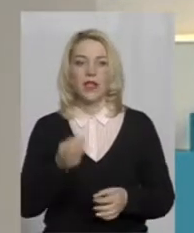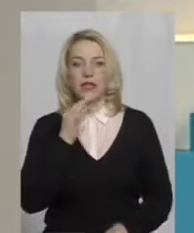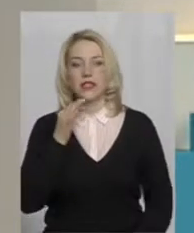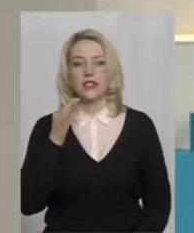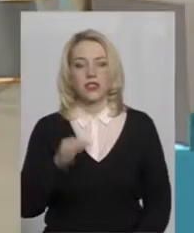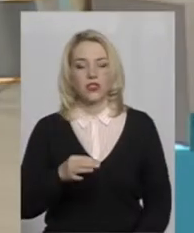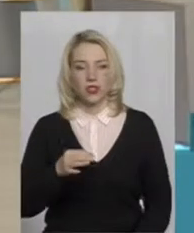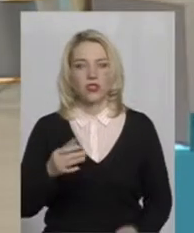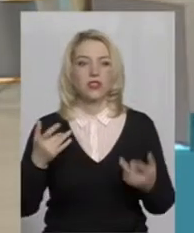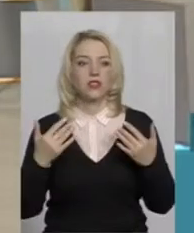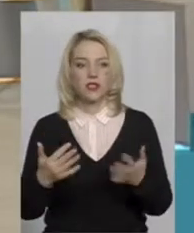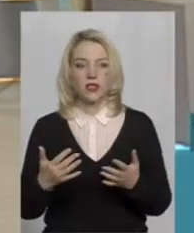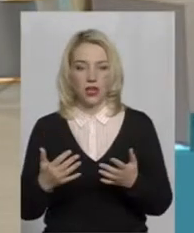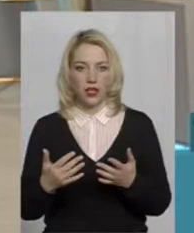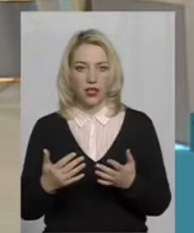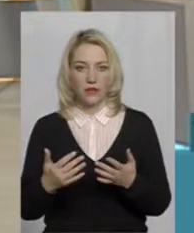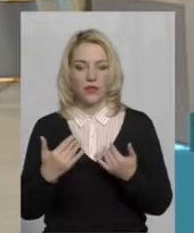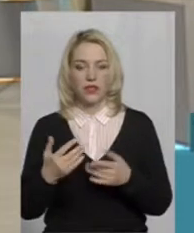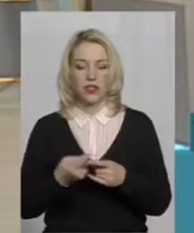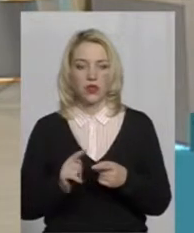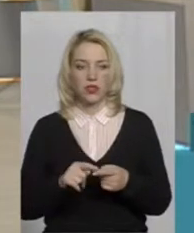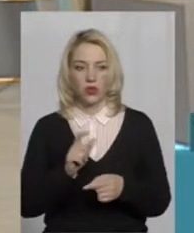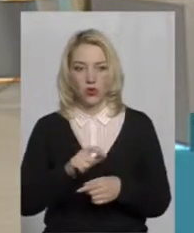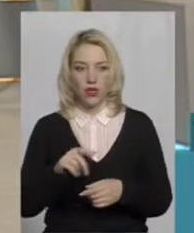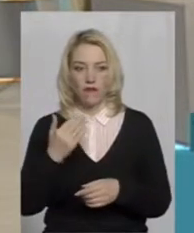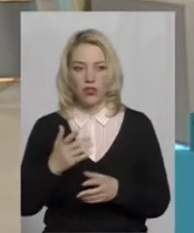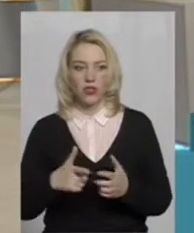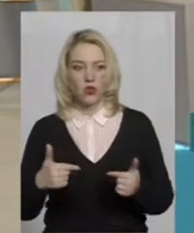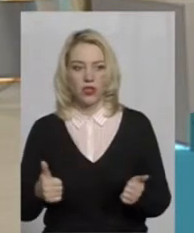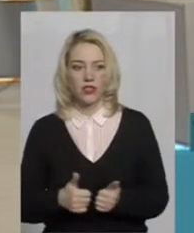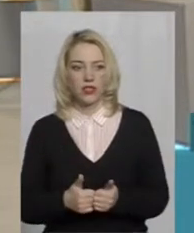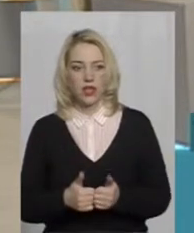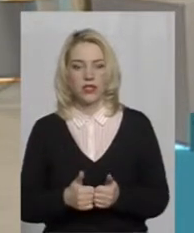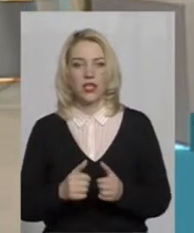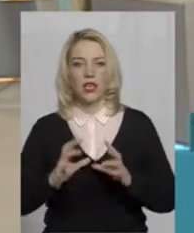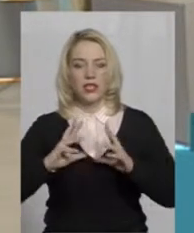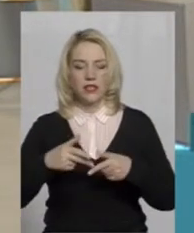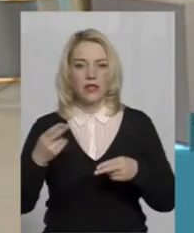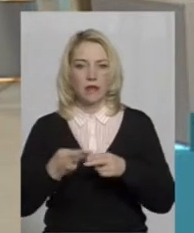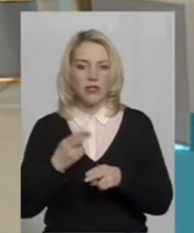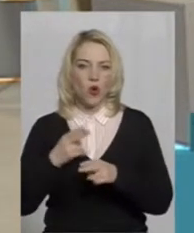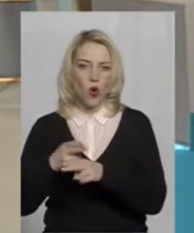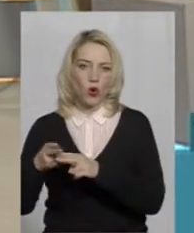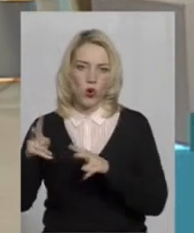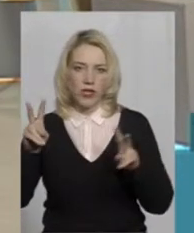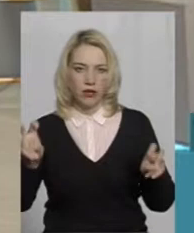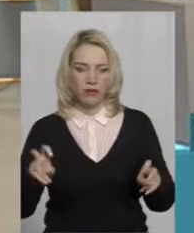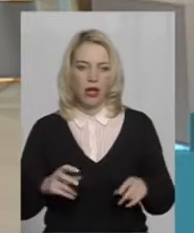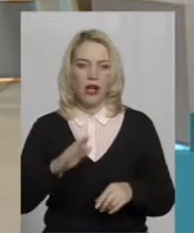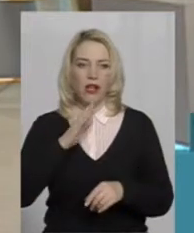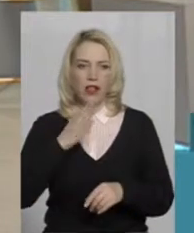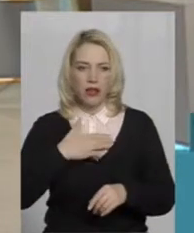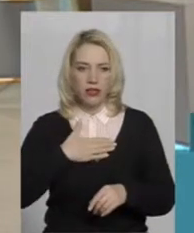Скажіть, скільки із цих людей у вашій організації «Світ без кордонів»? У нашій організації